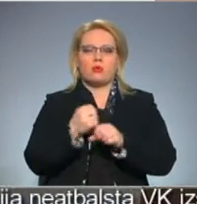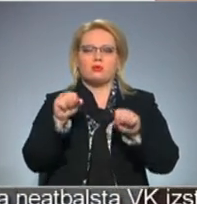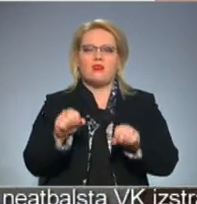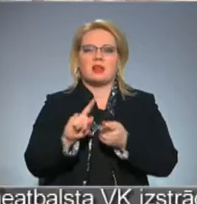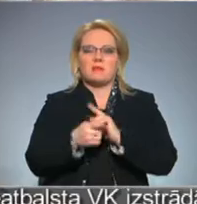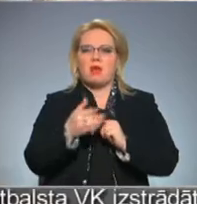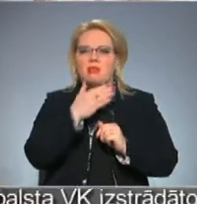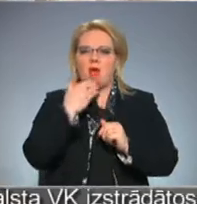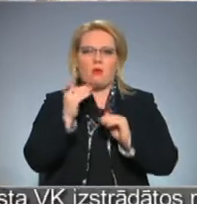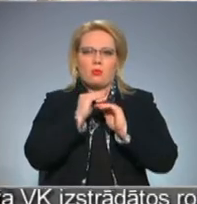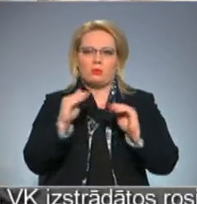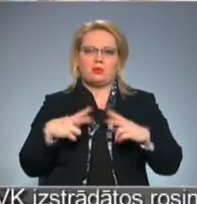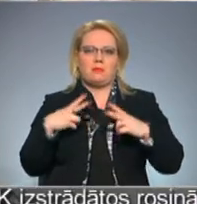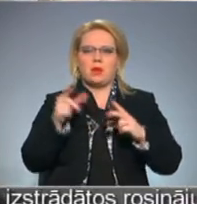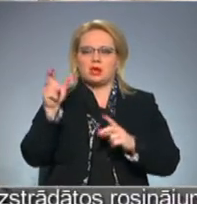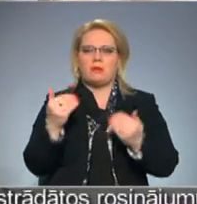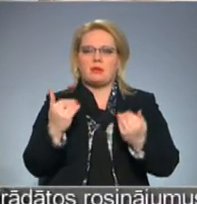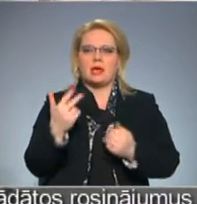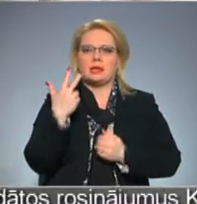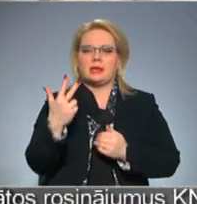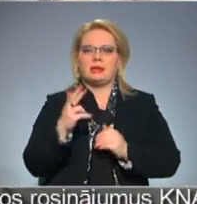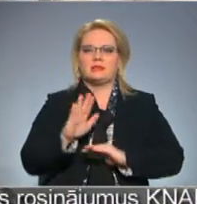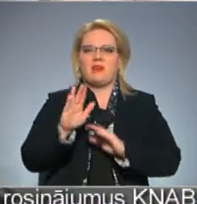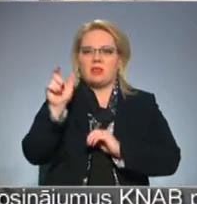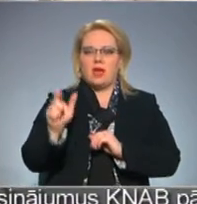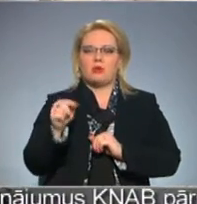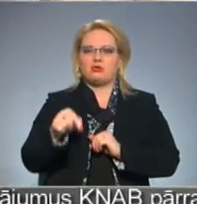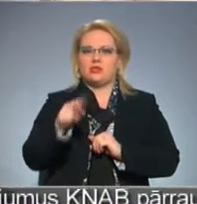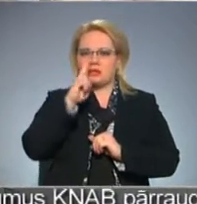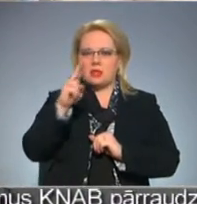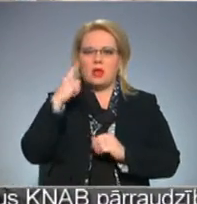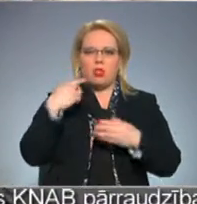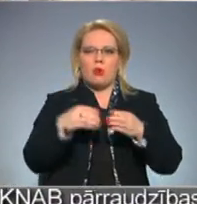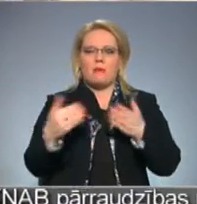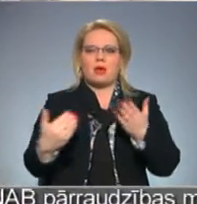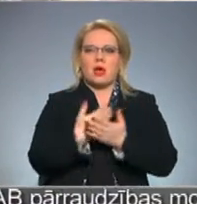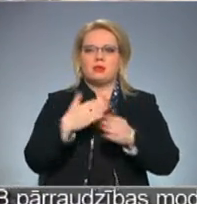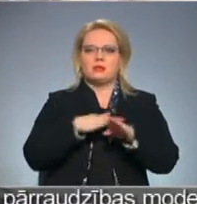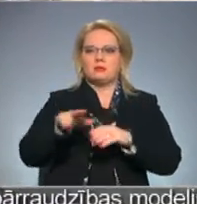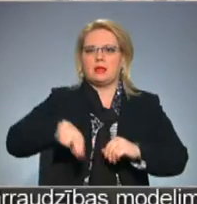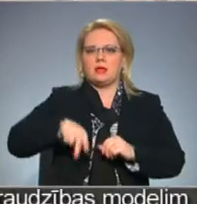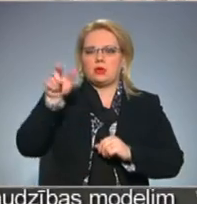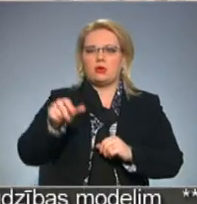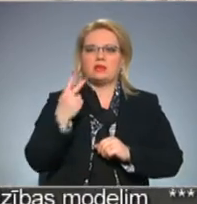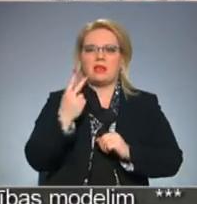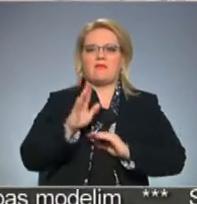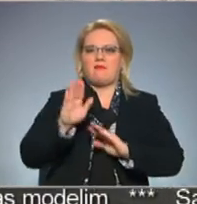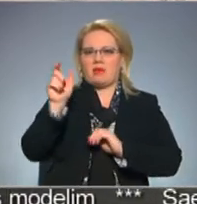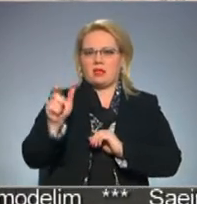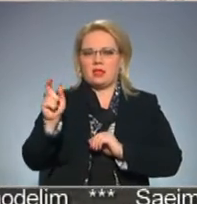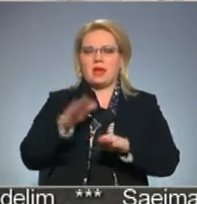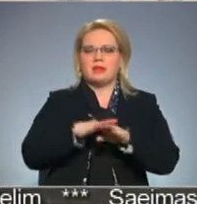aizvadīt klusas. Priekšsādātājiem tagad ir trīs vietnieki un kopš šīs nedēļas domē ir jauns izpildirektors ar diviem vietniekiem. Tikai